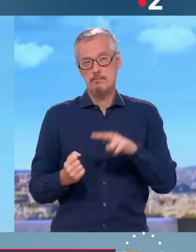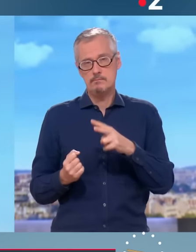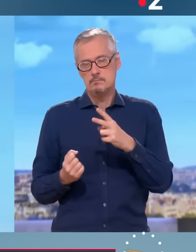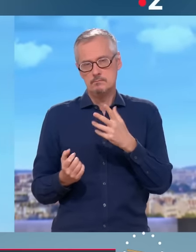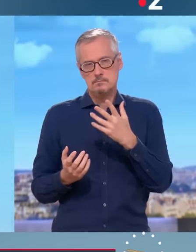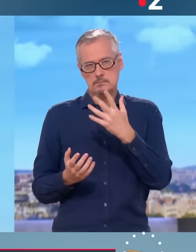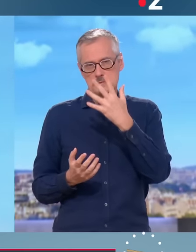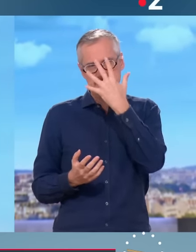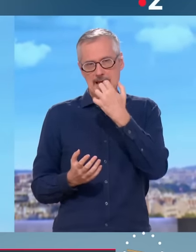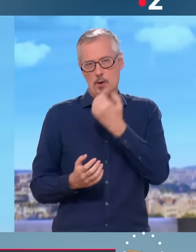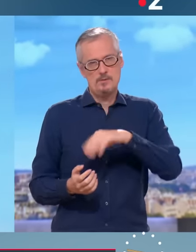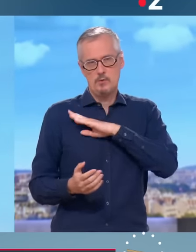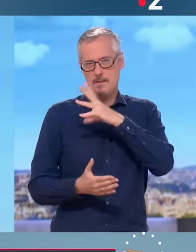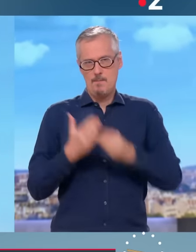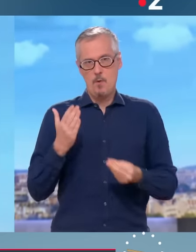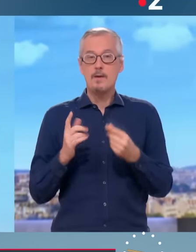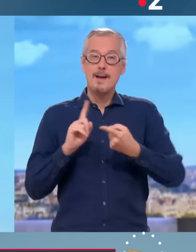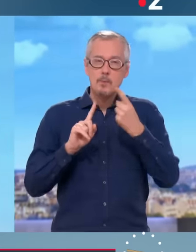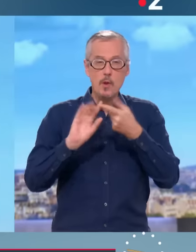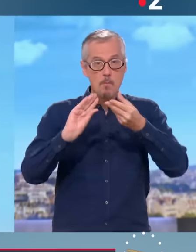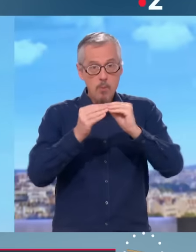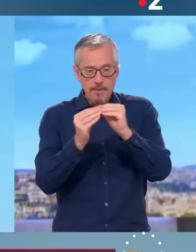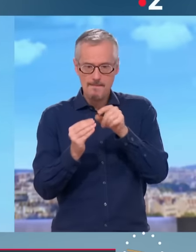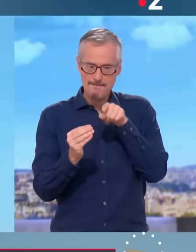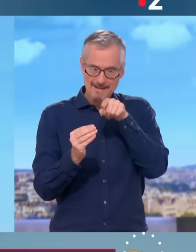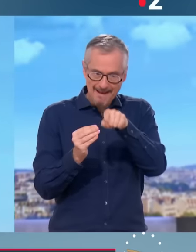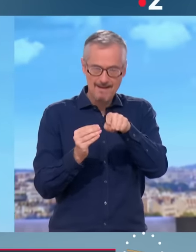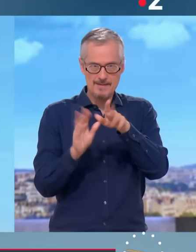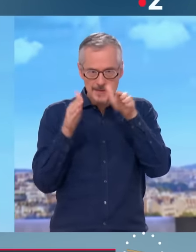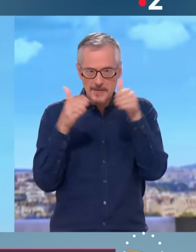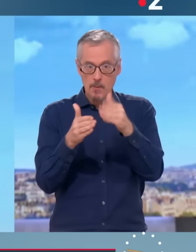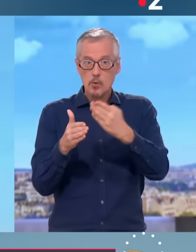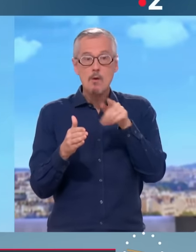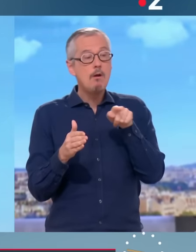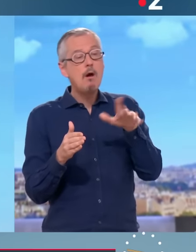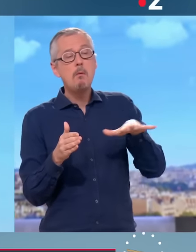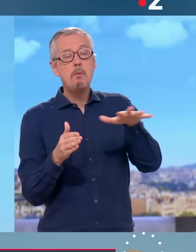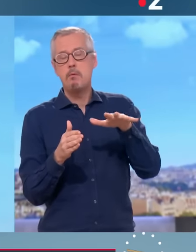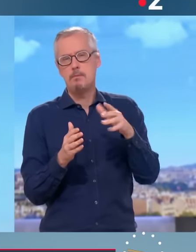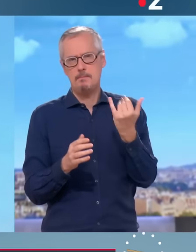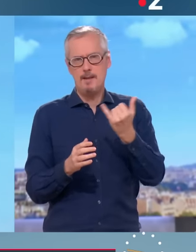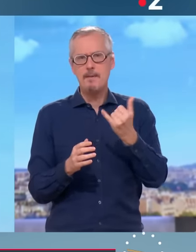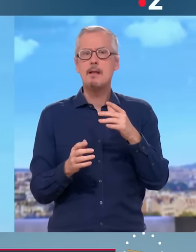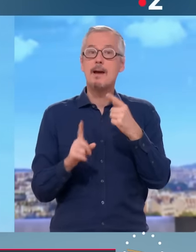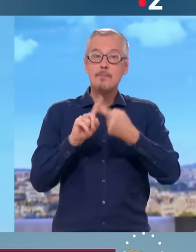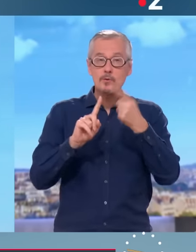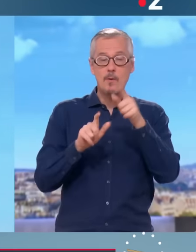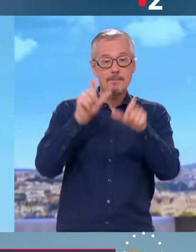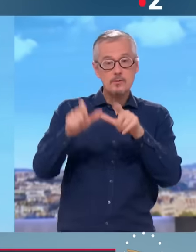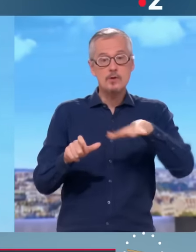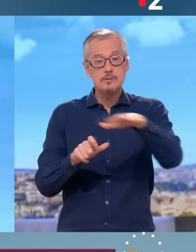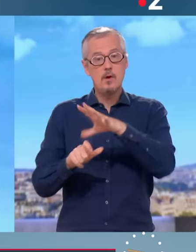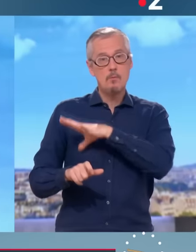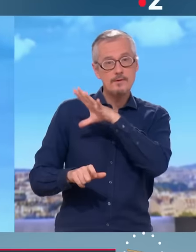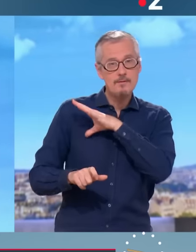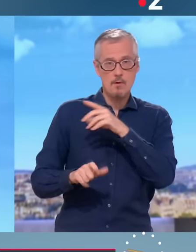sur lesquels on attend des réponses, comme la présence et le nombre des enseignants, la revalorisation de leur salaire, la